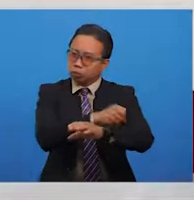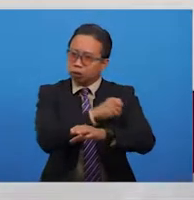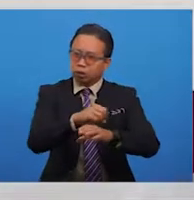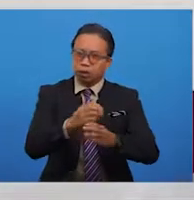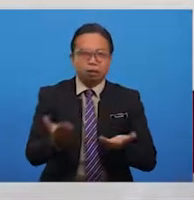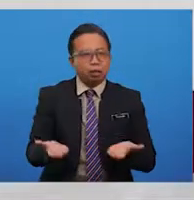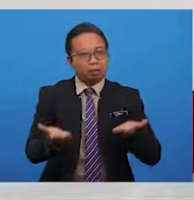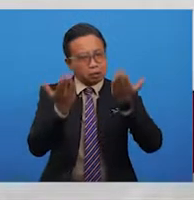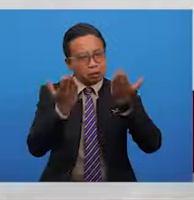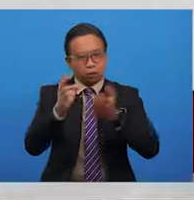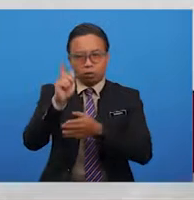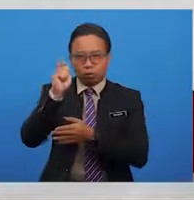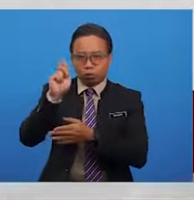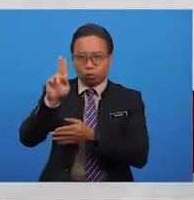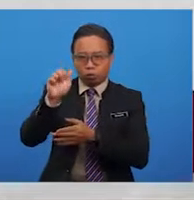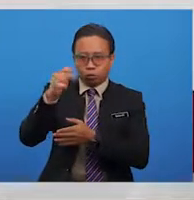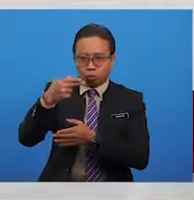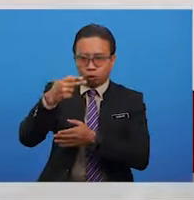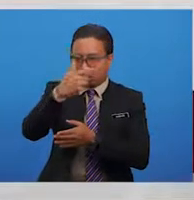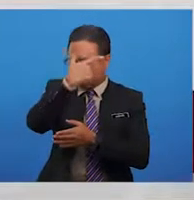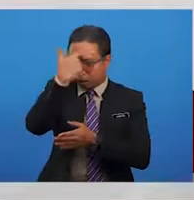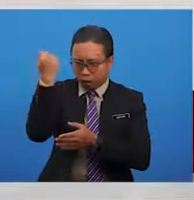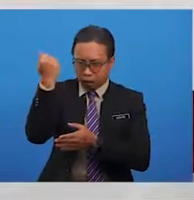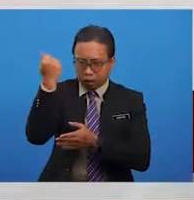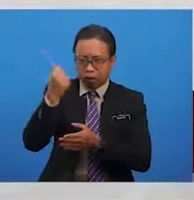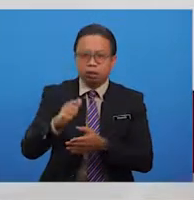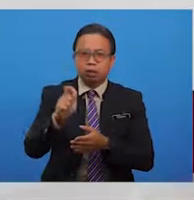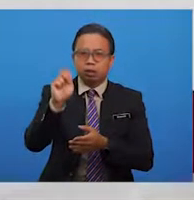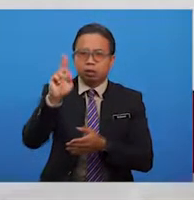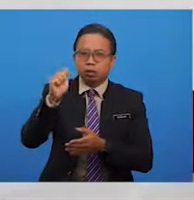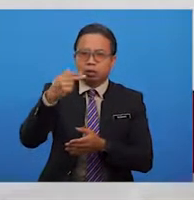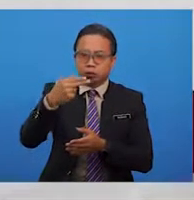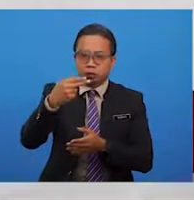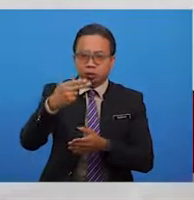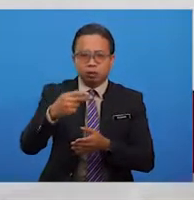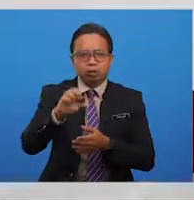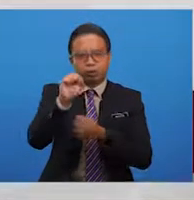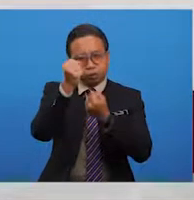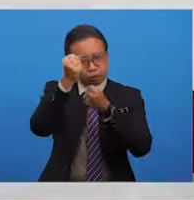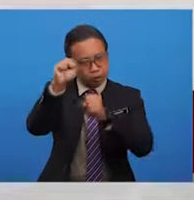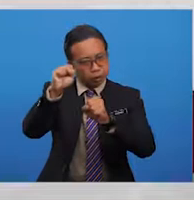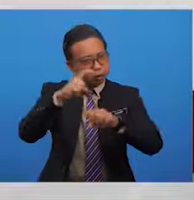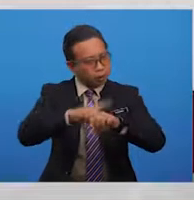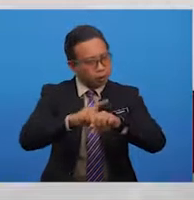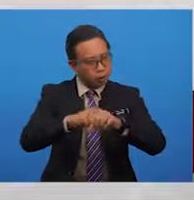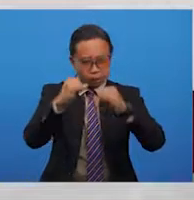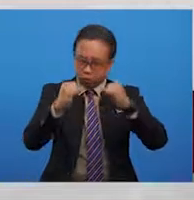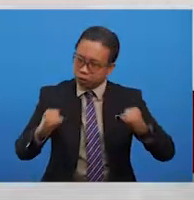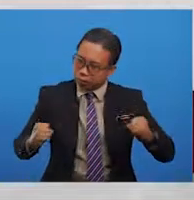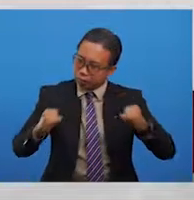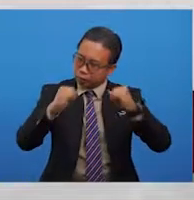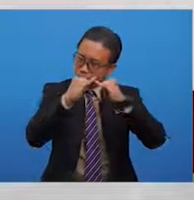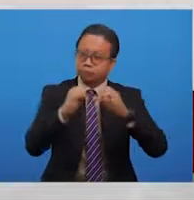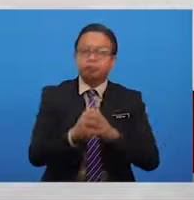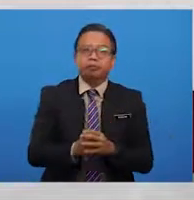pendekar paling gagah kerana kesetiaan tuah yang tidak berbelah bahagi terhadap istana. Oleh itu,